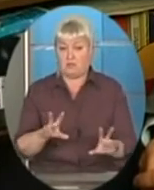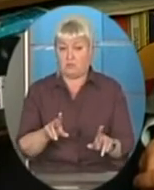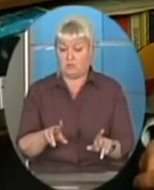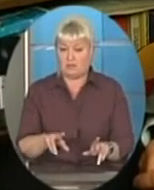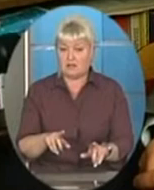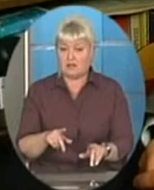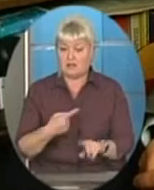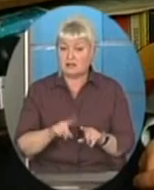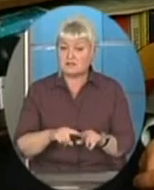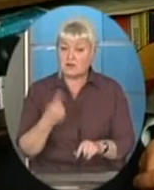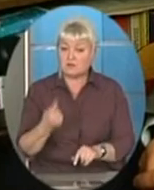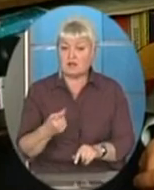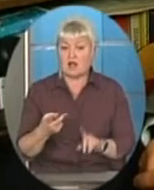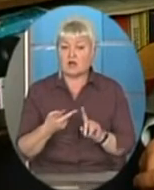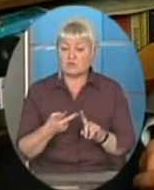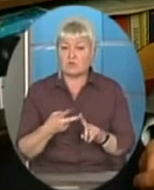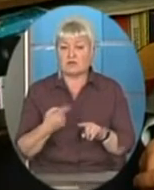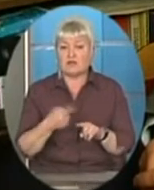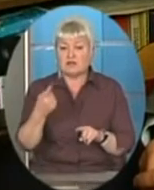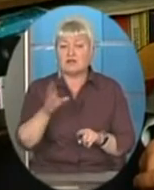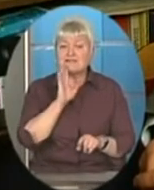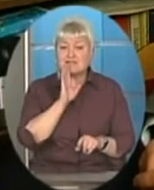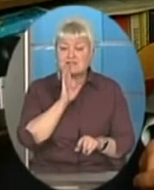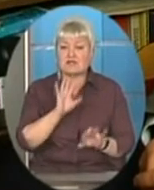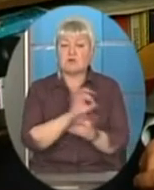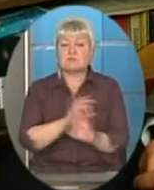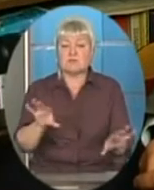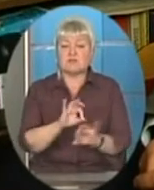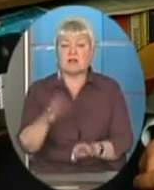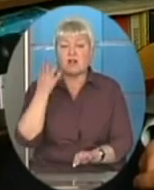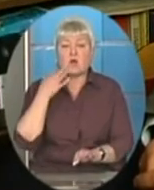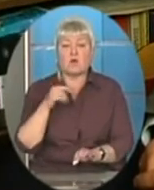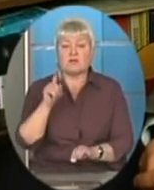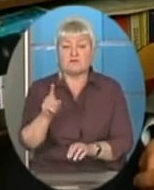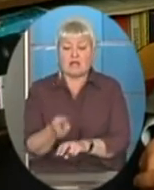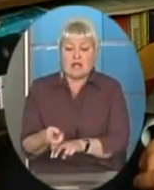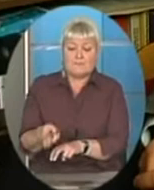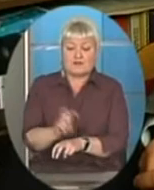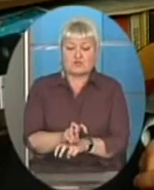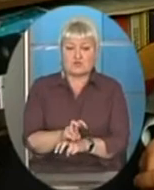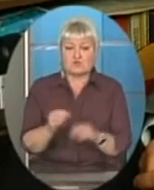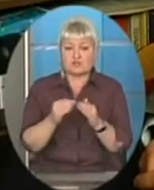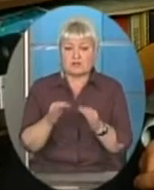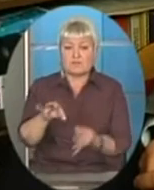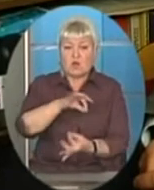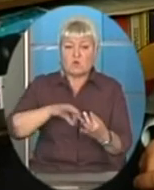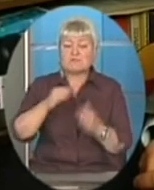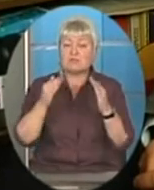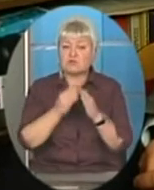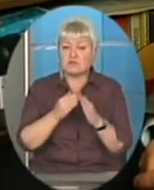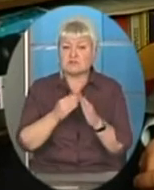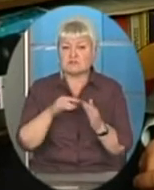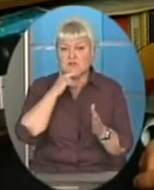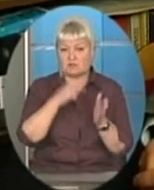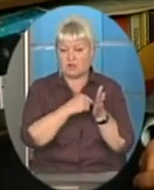було і друге. І, власне, оця жінка розповідала нам, коли вона, прийшовши у сиротинець, зауважила.